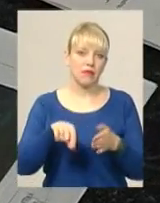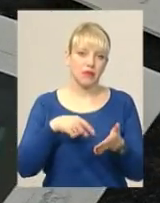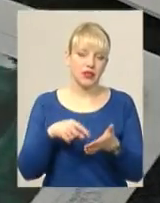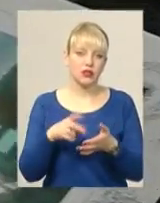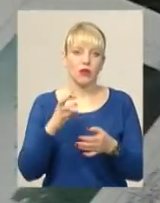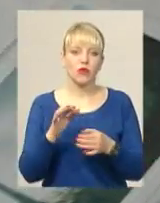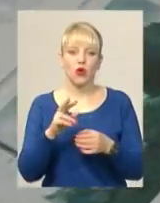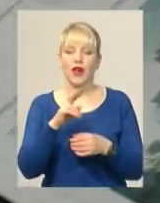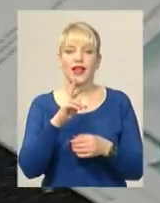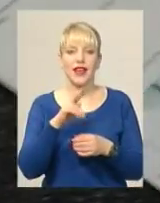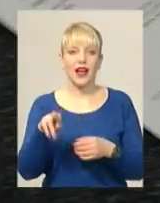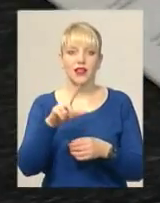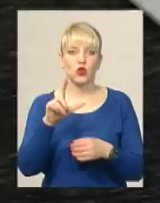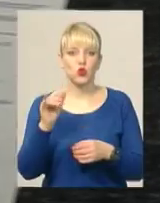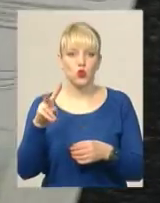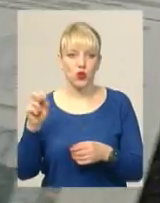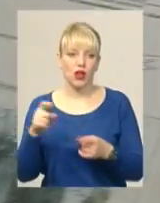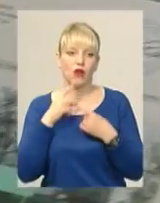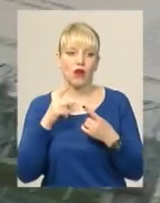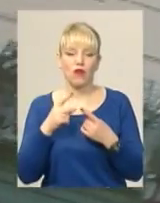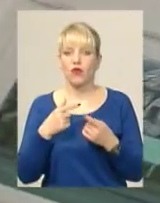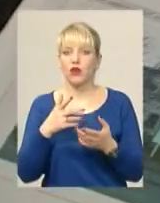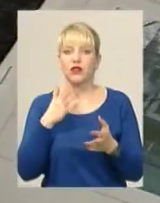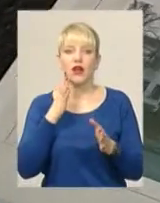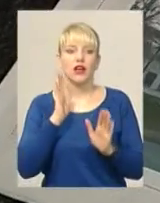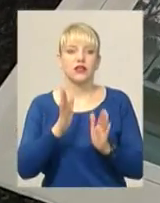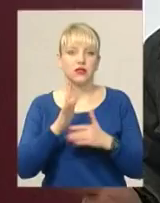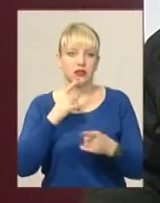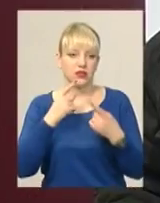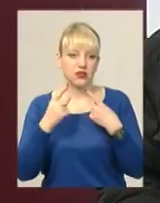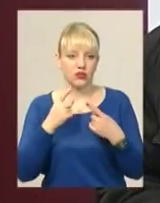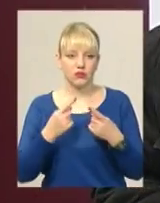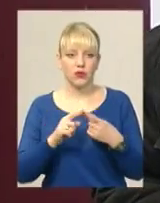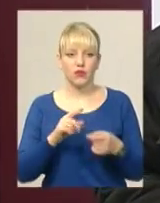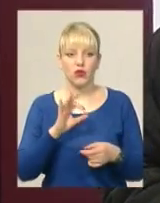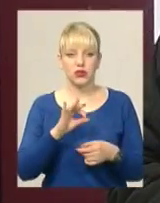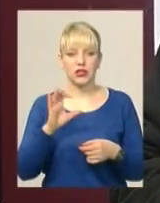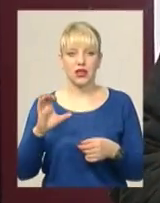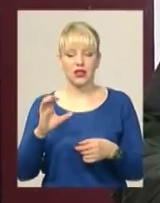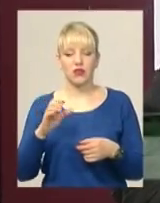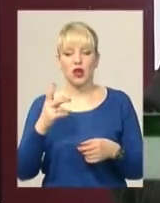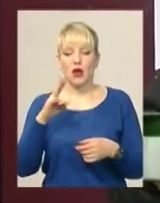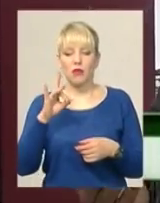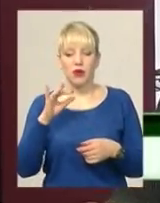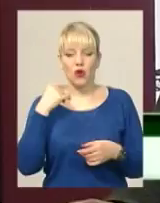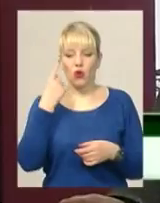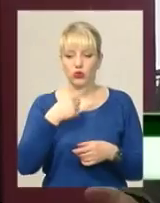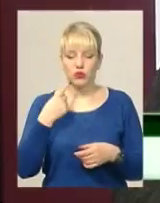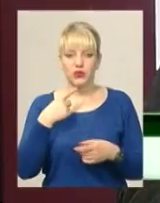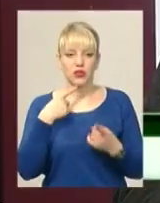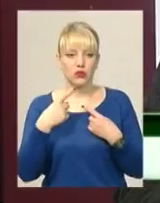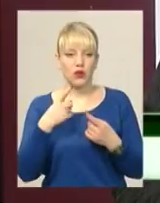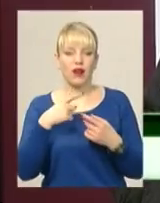каже Сергій Гідзула, далі слів чиновники не пішли. Олександр Чернієвич при особистій розмові казав, що він надасть